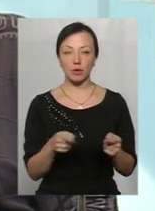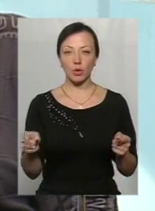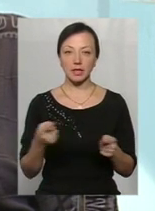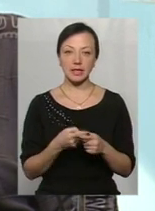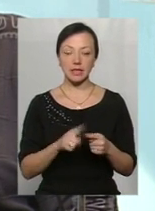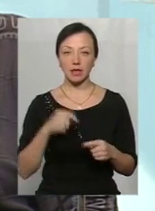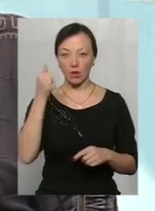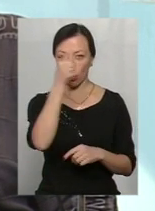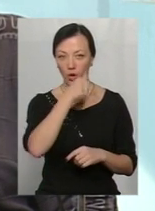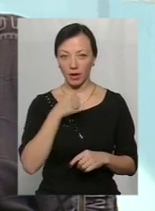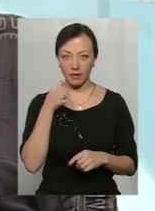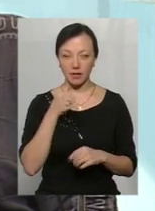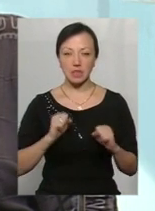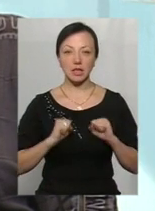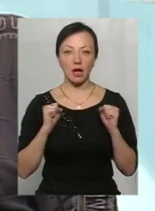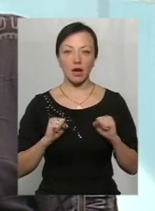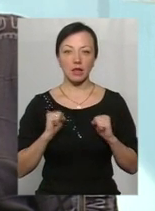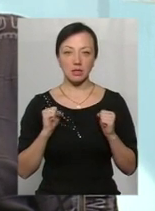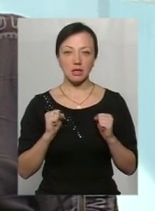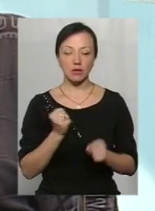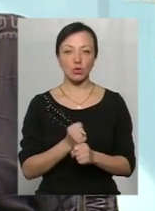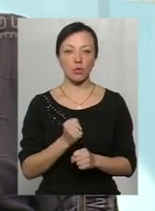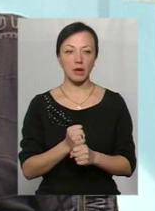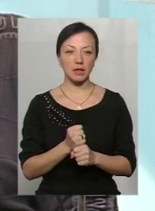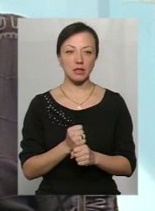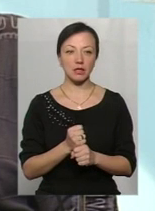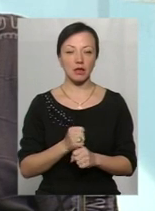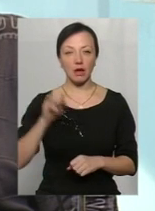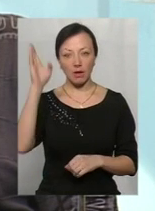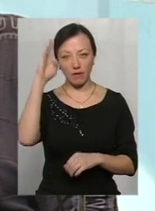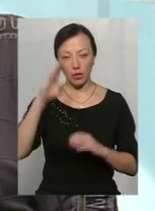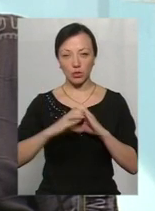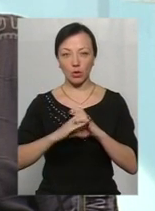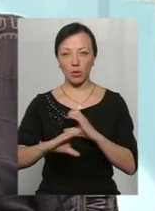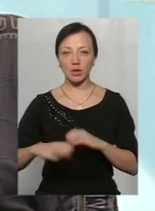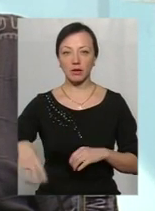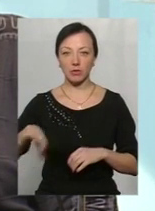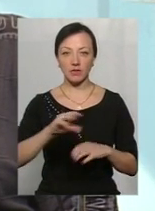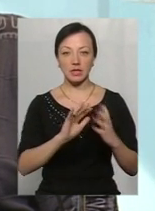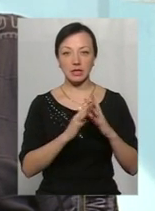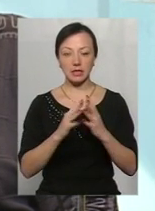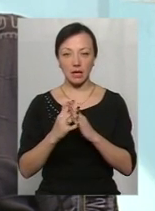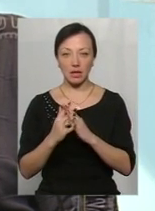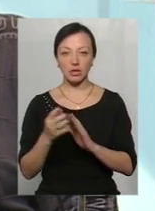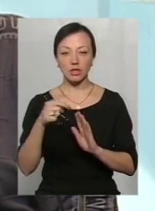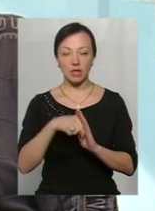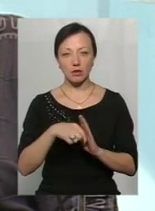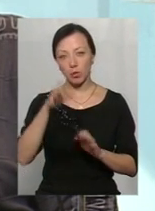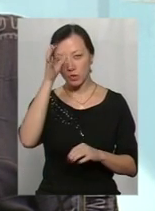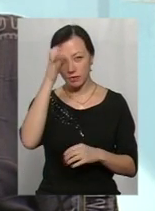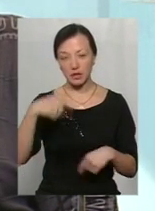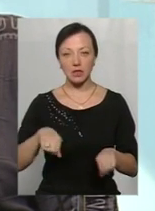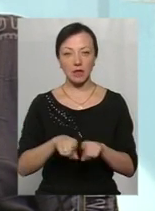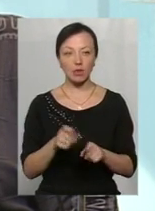цих років старатися зробити водогони по всіх населених пунктах. По освітленню також ми